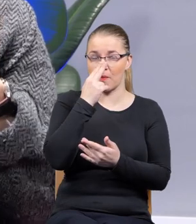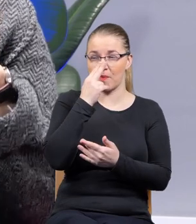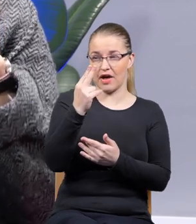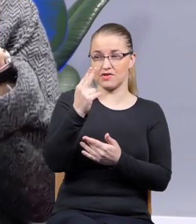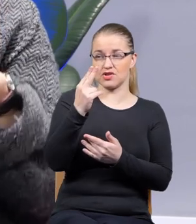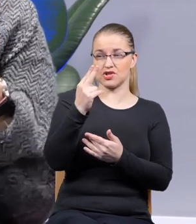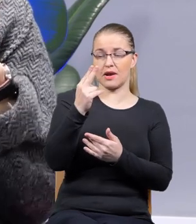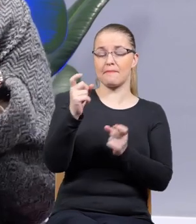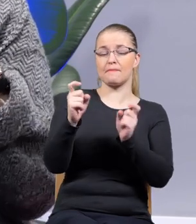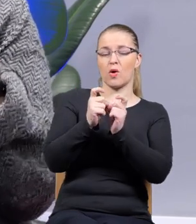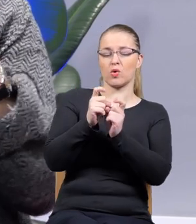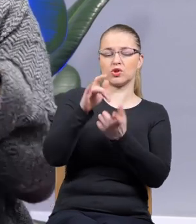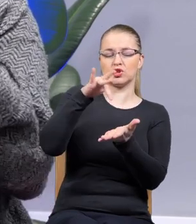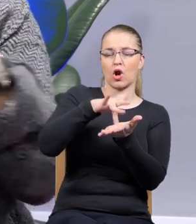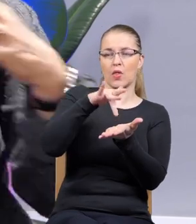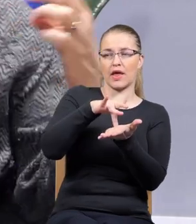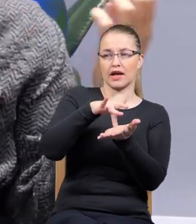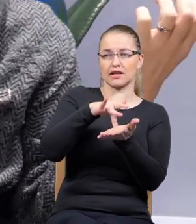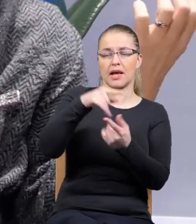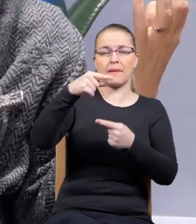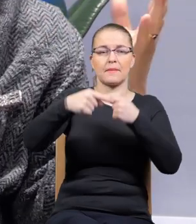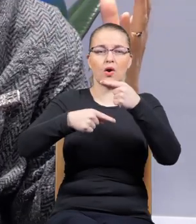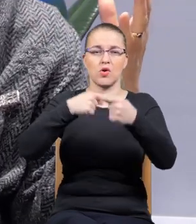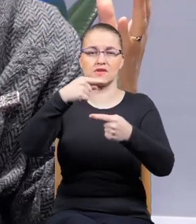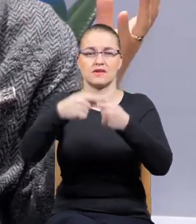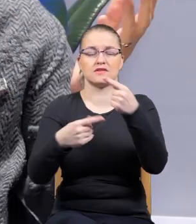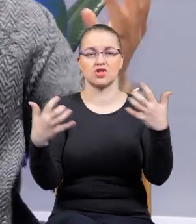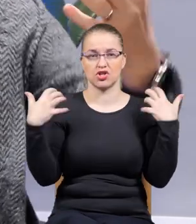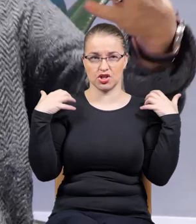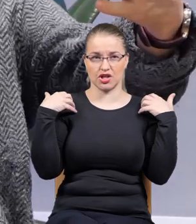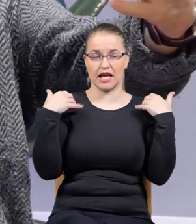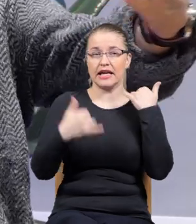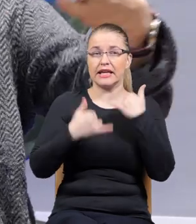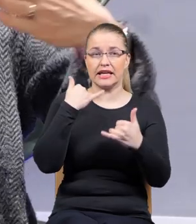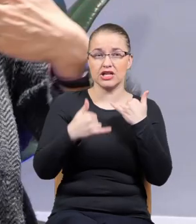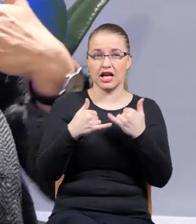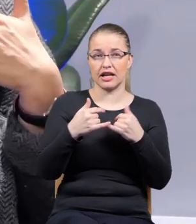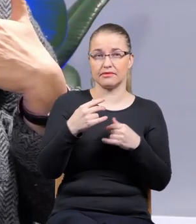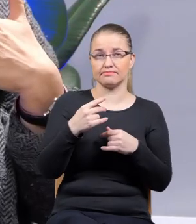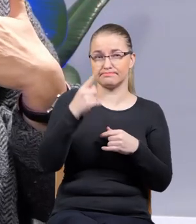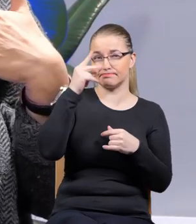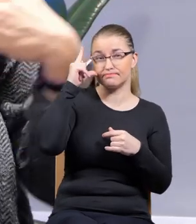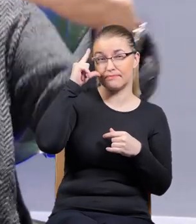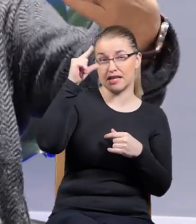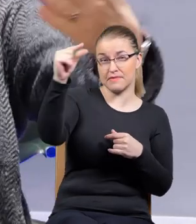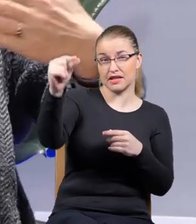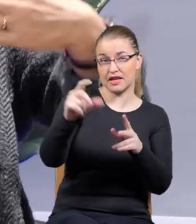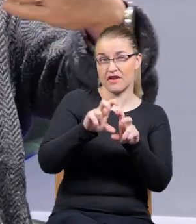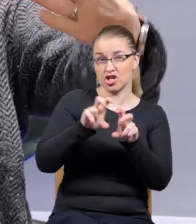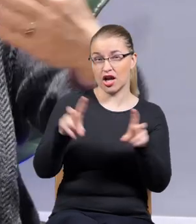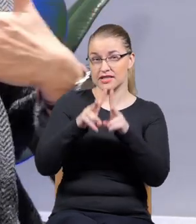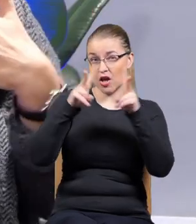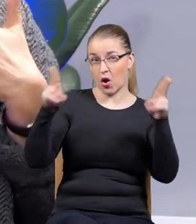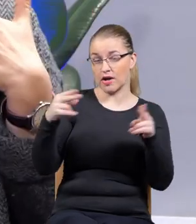punktów środkowych tego procesu zwanego życiem. Natomiast jeżeli się zdobywa perspektywę czasową,